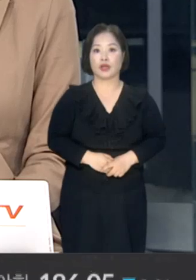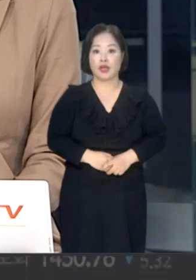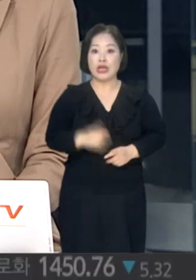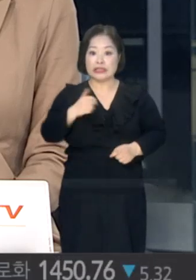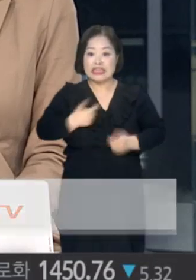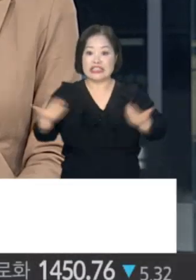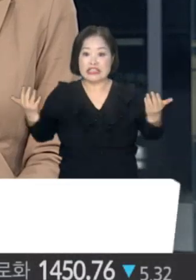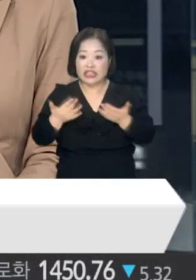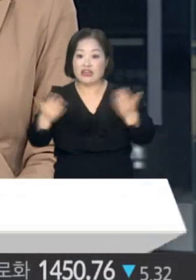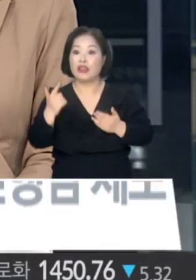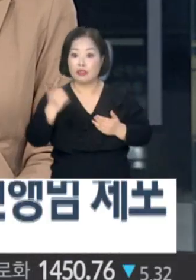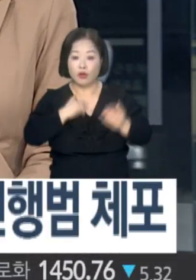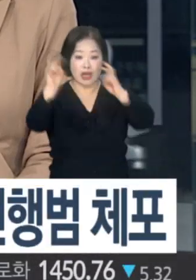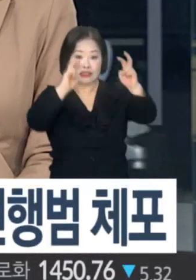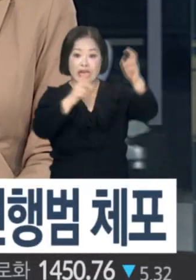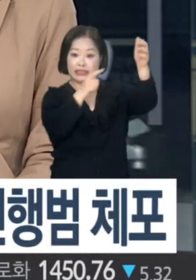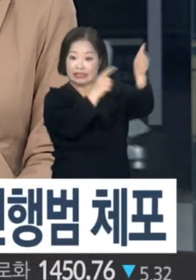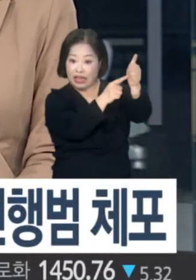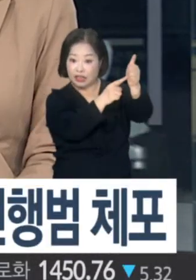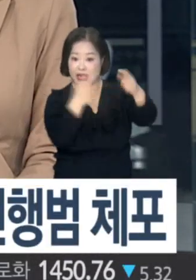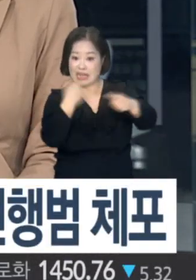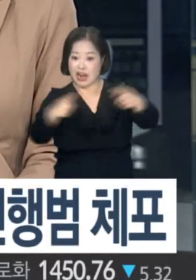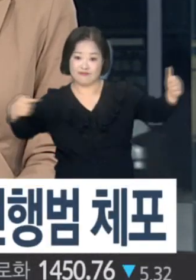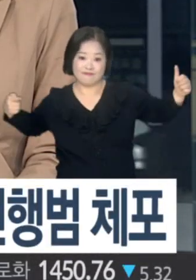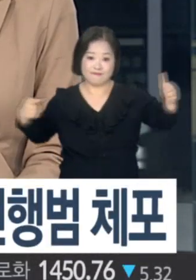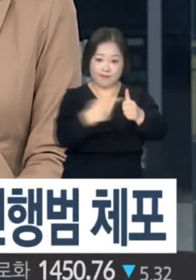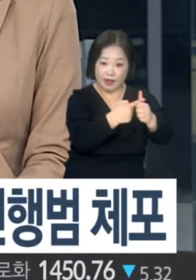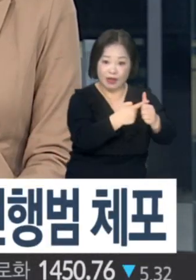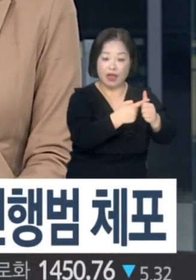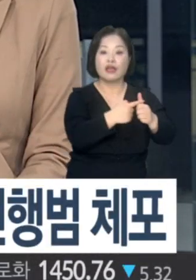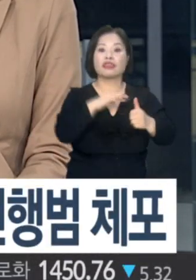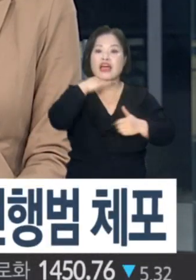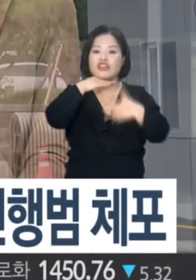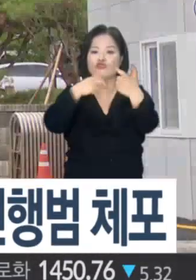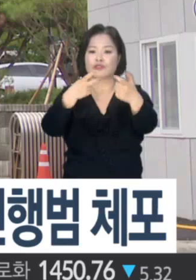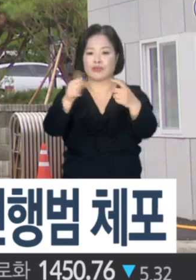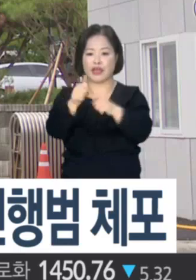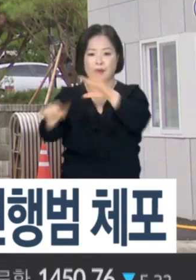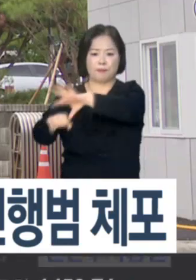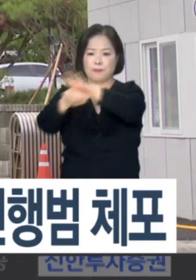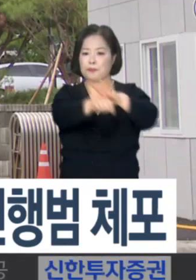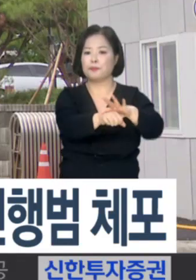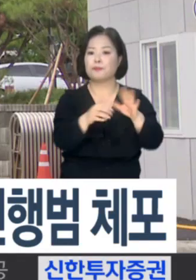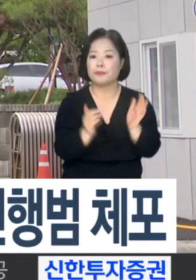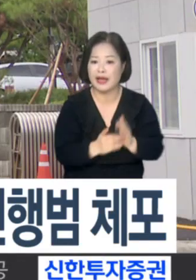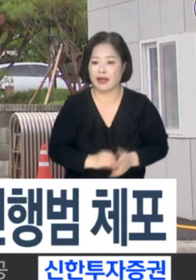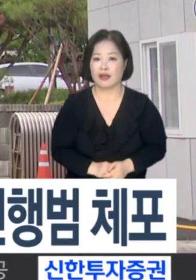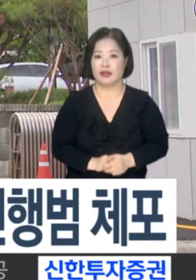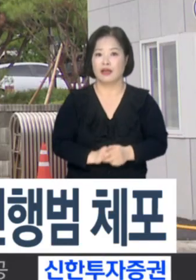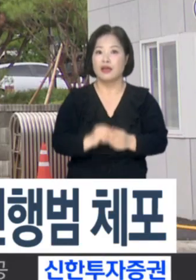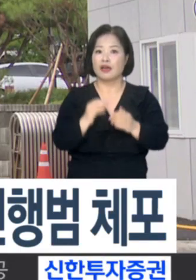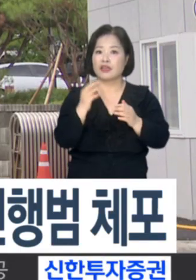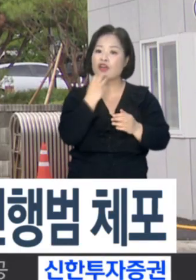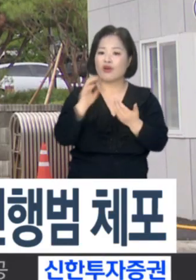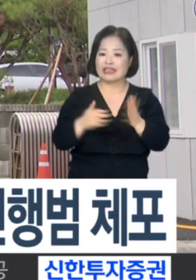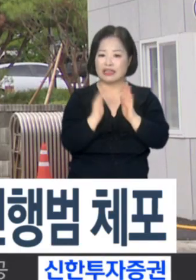자신이 근무하던 사업장 대표를 흉기로 찔러서 살해한 60대가 경찰에 붙잡혔습니다. 경기도 화성 서부경찰서는